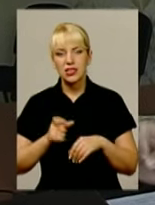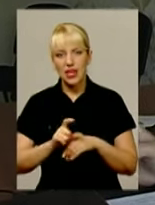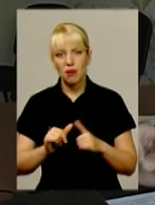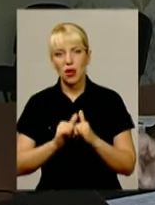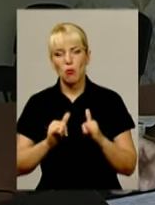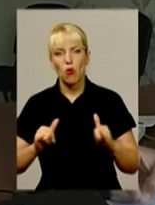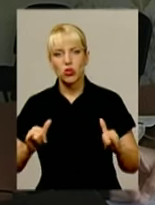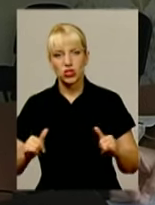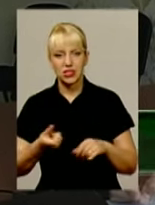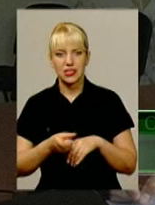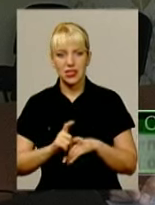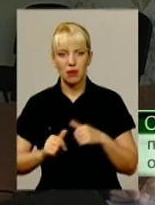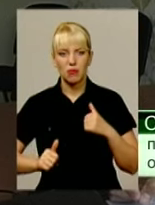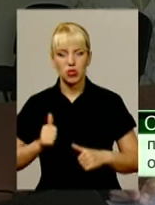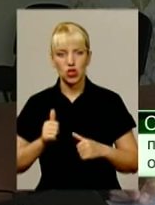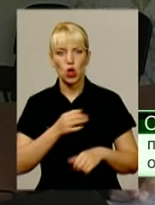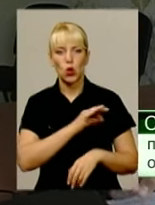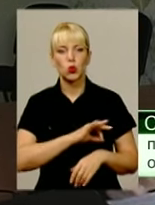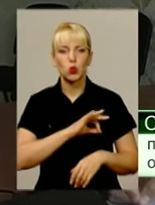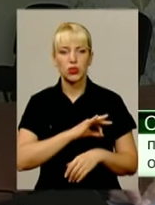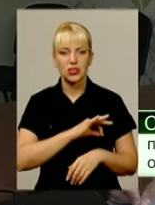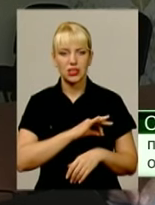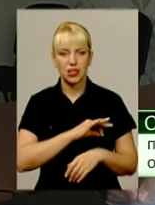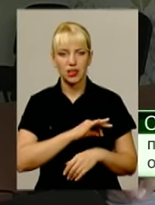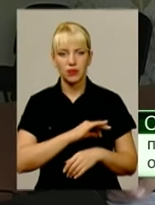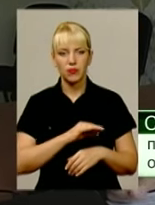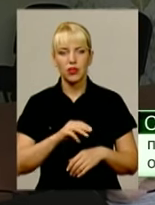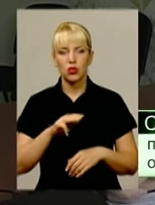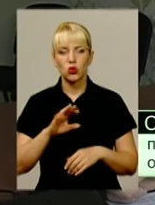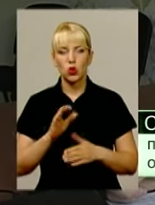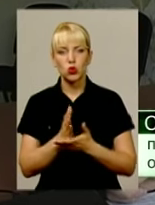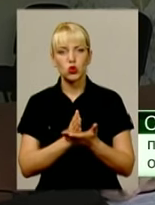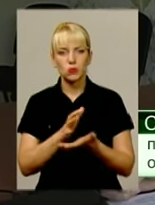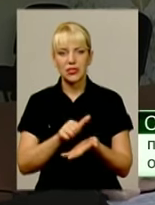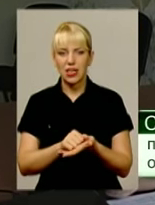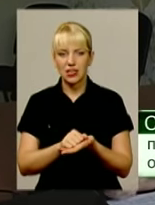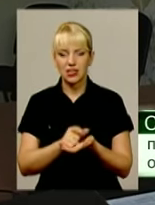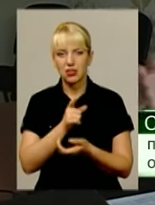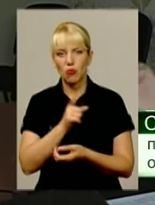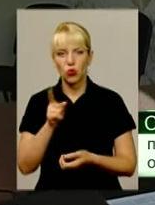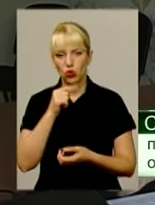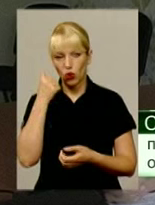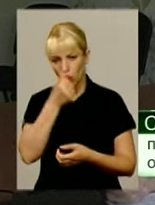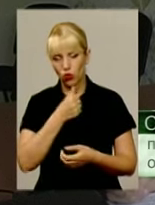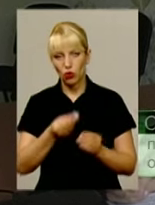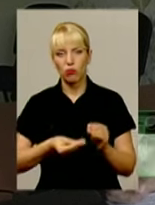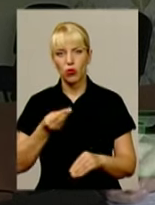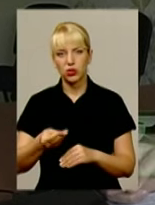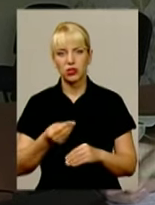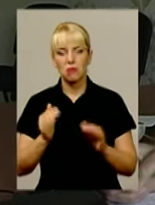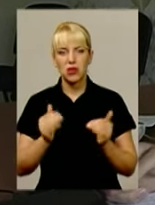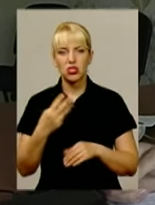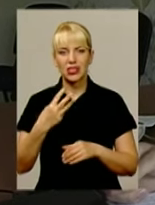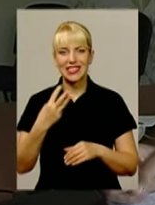найпрестижній юристи, то до служби зайнятості протягом року подано менше 30